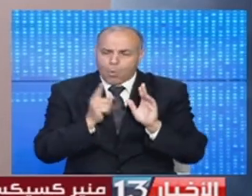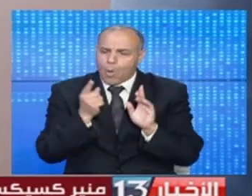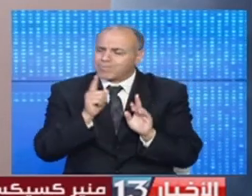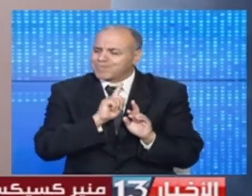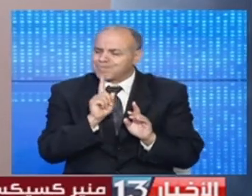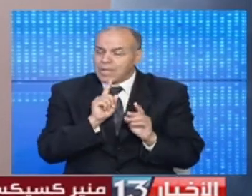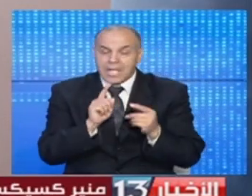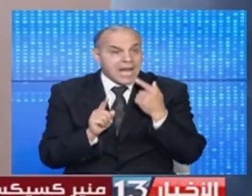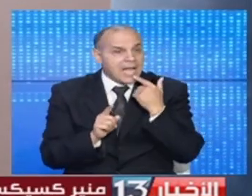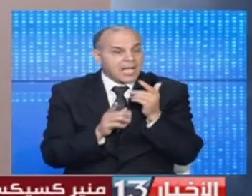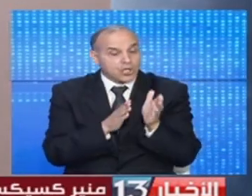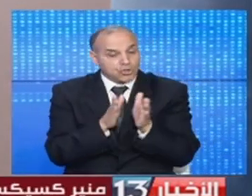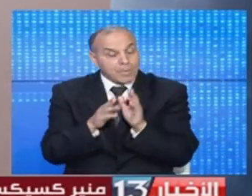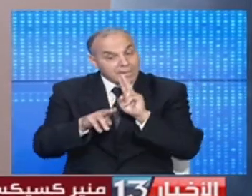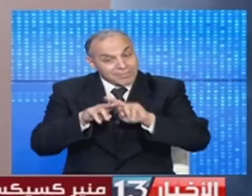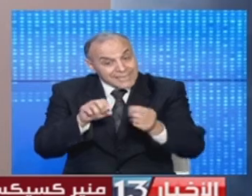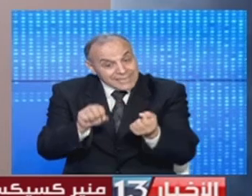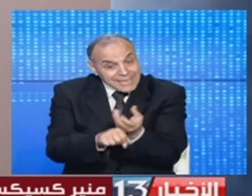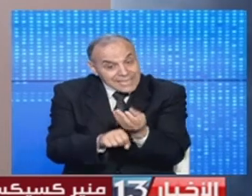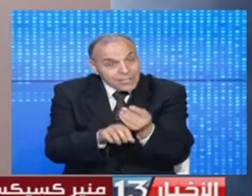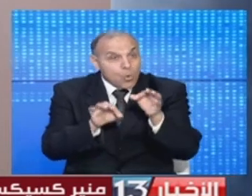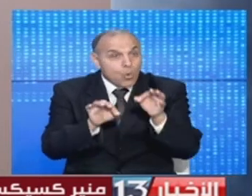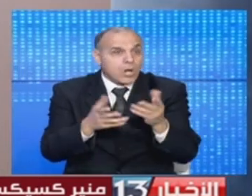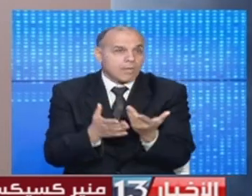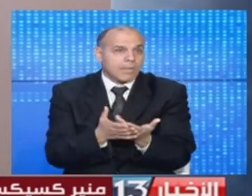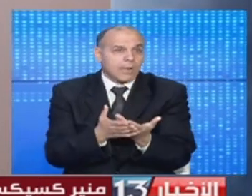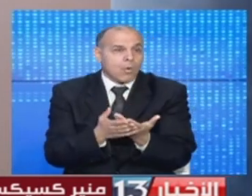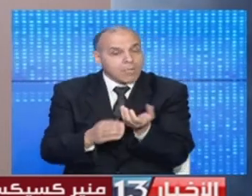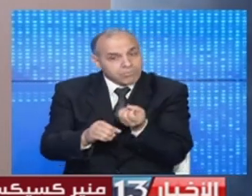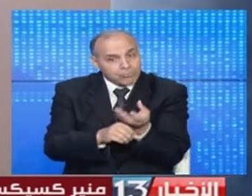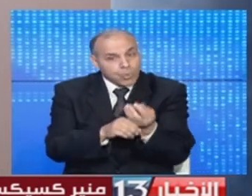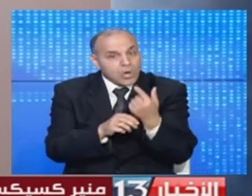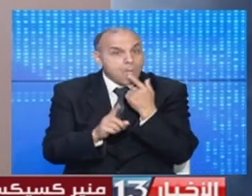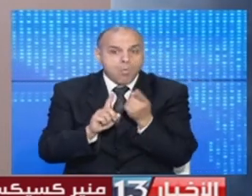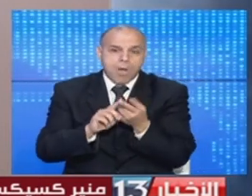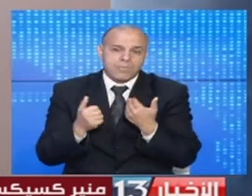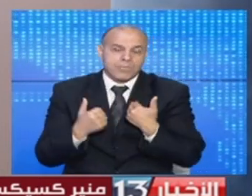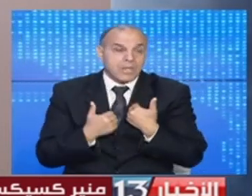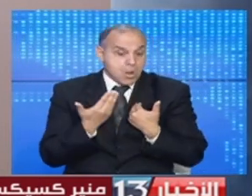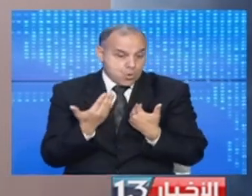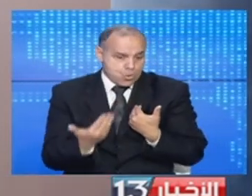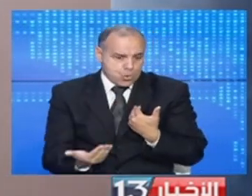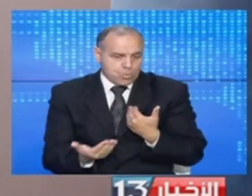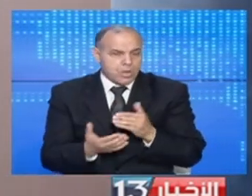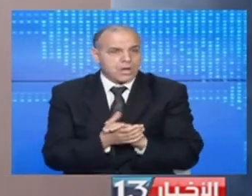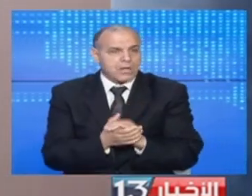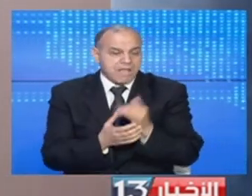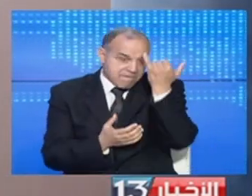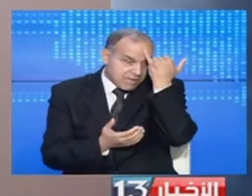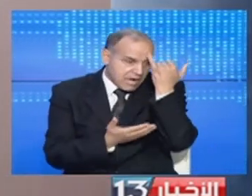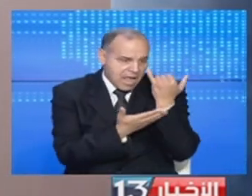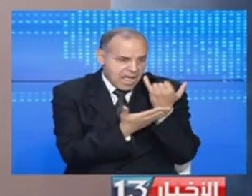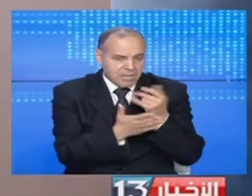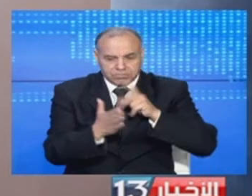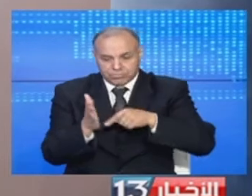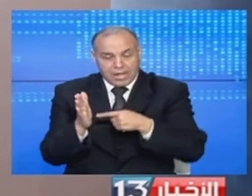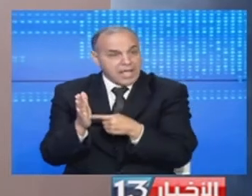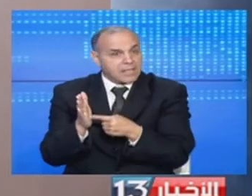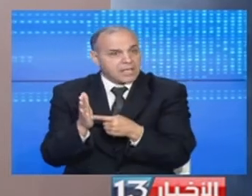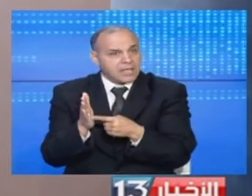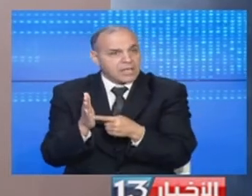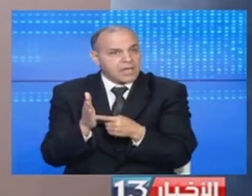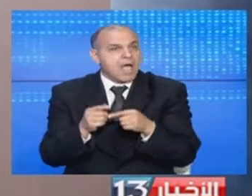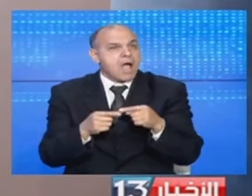بالنسبة لنا في الجانب التحسيسي والجانب التوعوي مهم جدا واليوم بالمبادرة هذه بالاتفاقية هذه